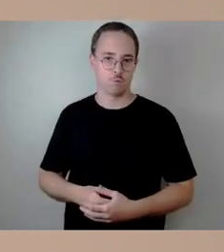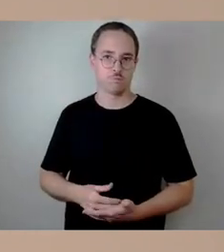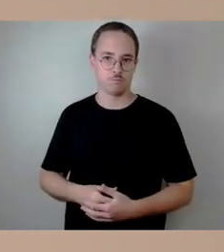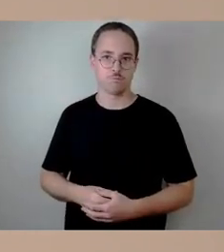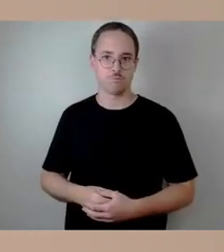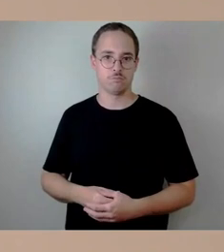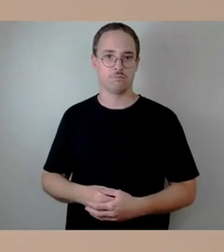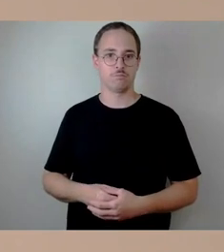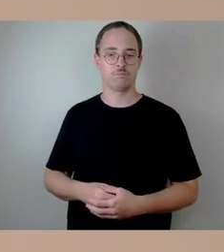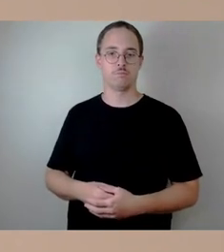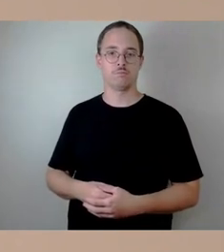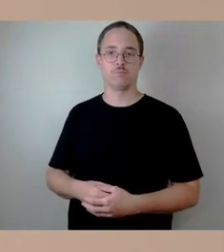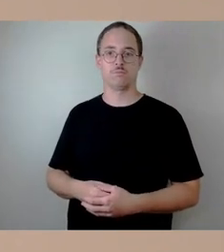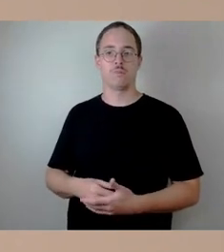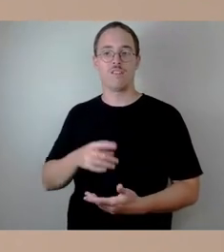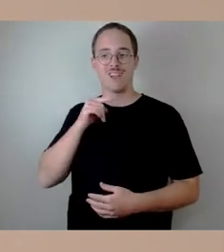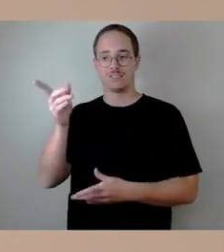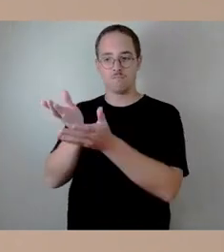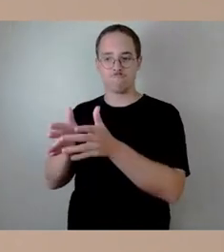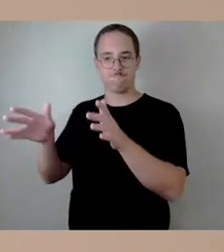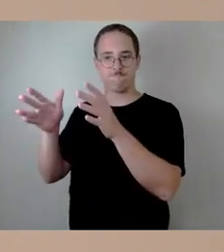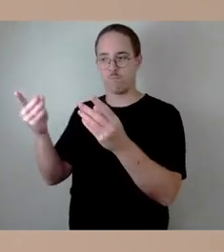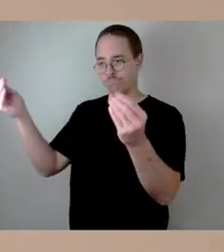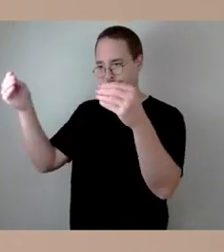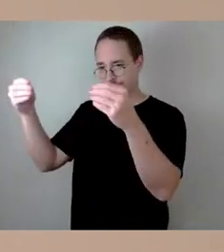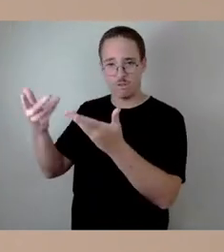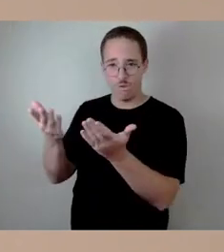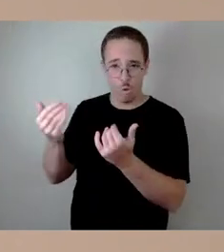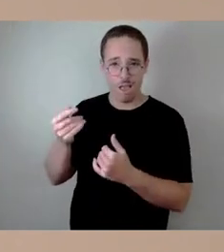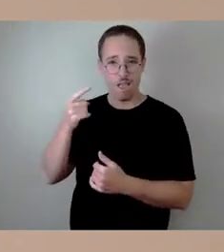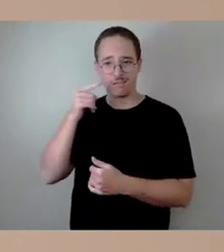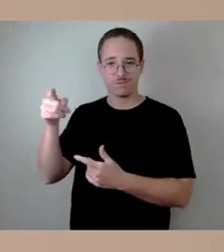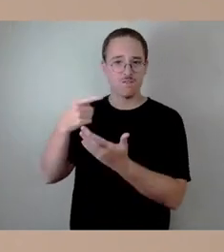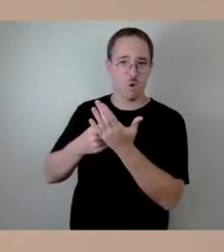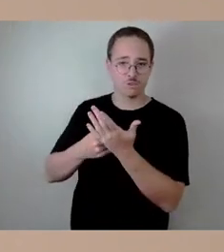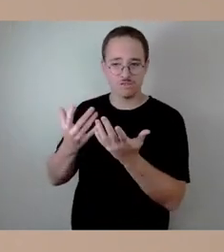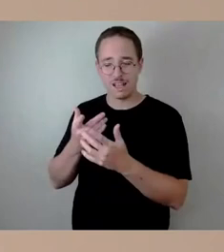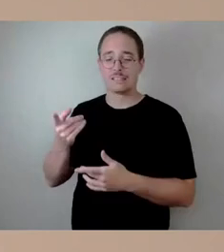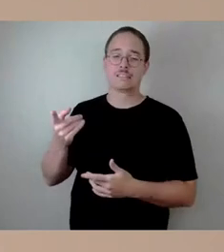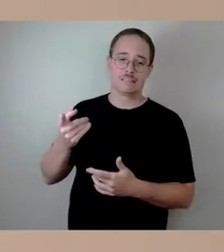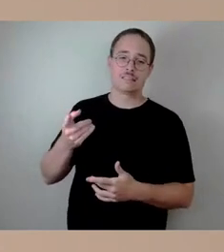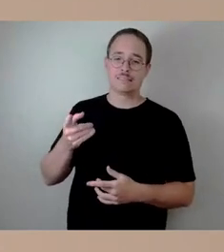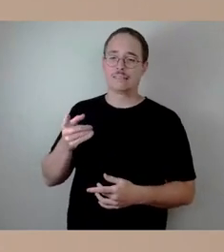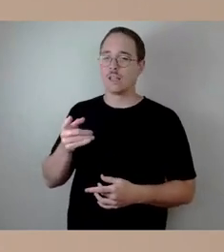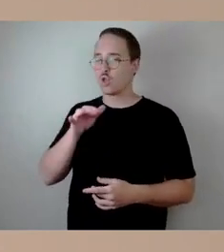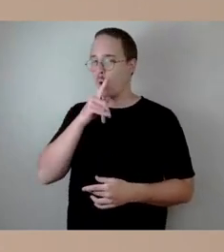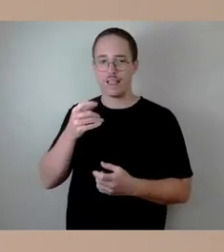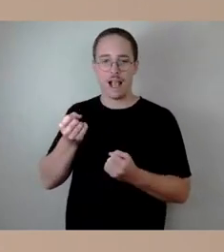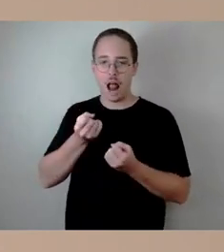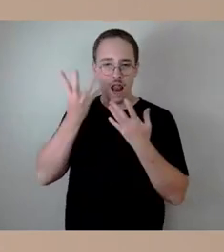gibt es da noch eine Diskrepanz. Das wird, denke ich, Thema der nächsten Haushaltsberatung im Land sein und auch vielleicht bei den Koalitionsverhandlungen.